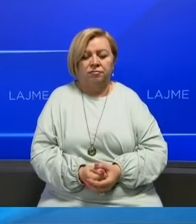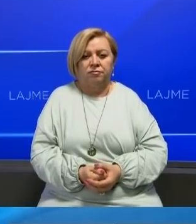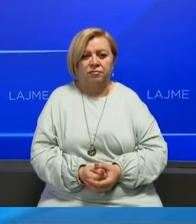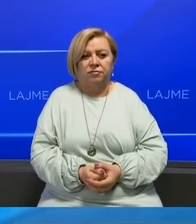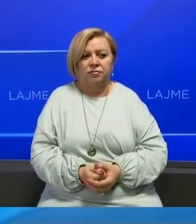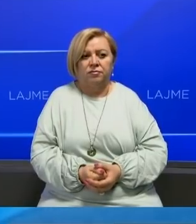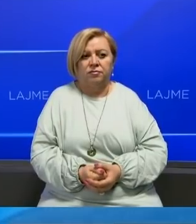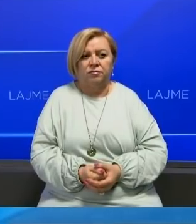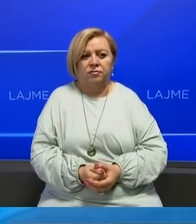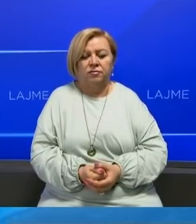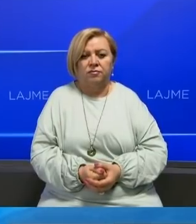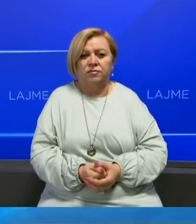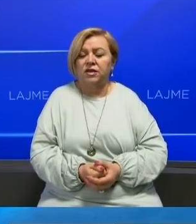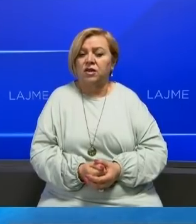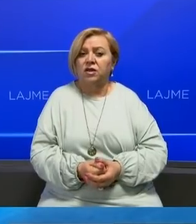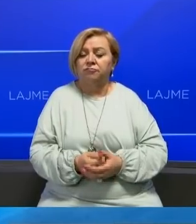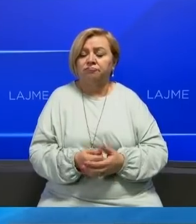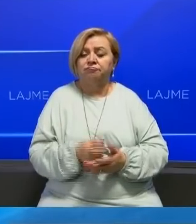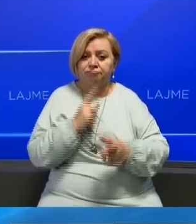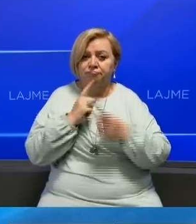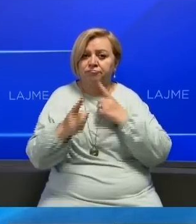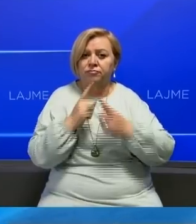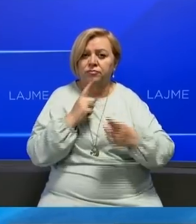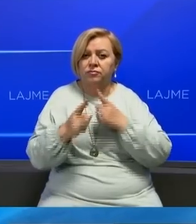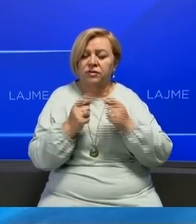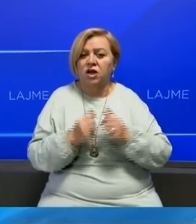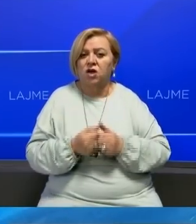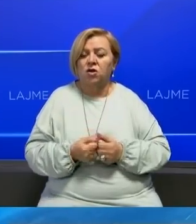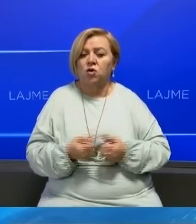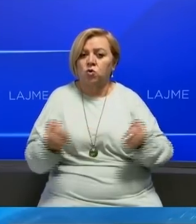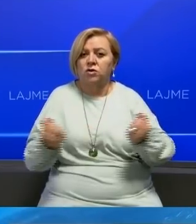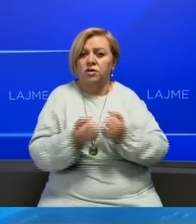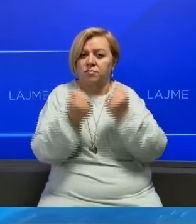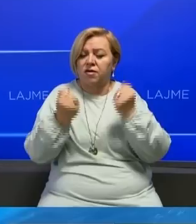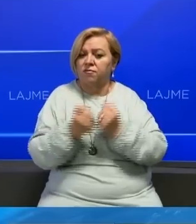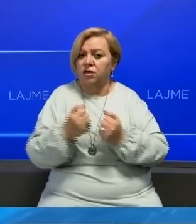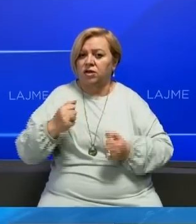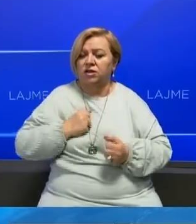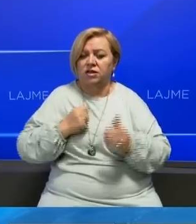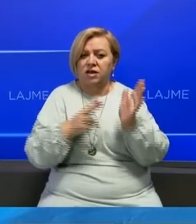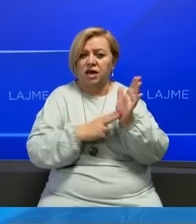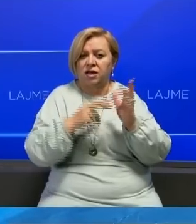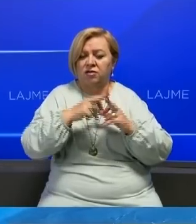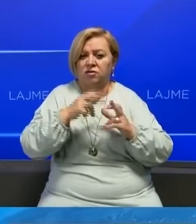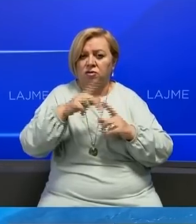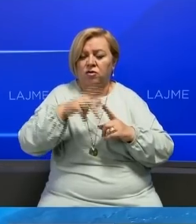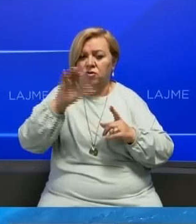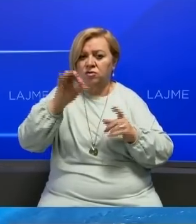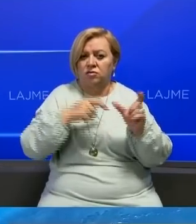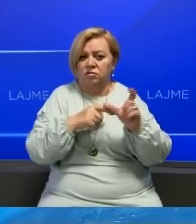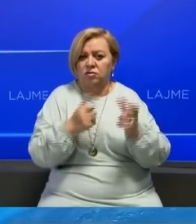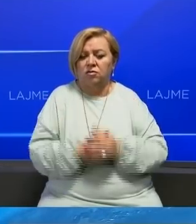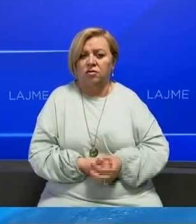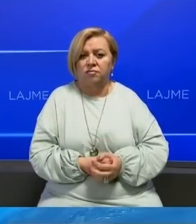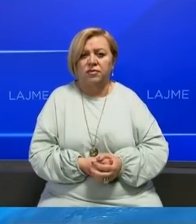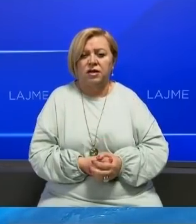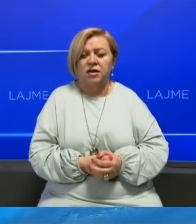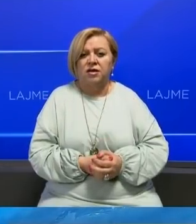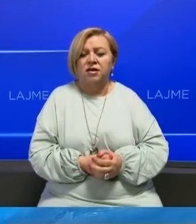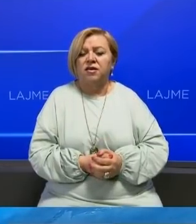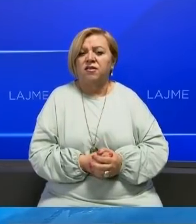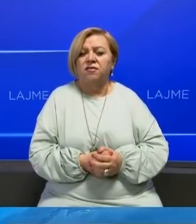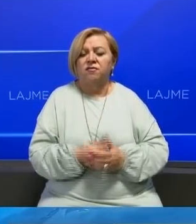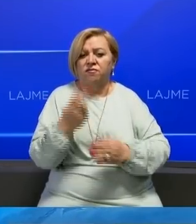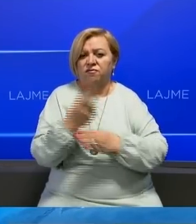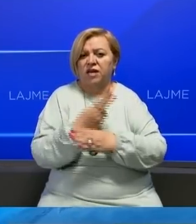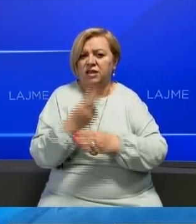në tavorinë në bisedimeve që është kënë e ushtërimi vështaraket të aliansës dhe re atlantike në dretë në zilë në vendet baltike për